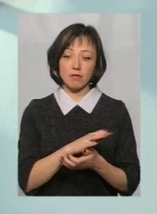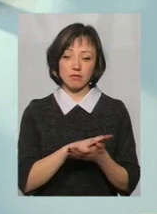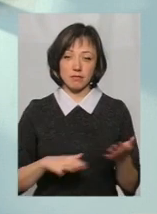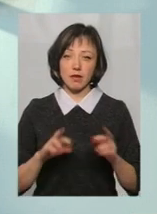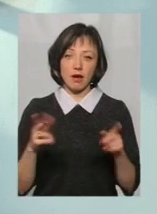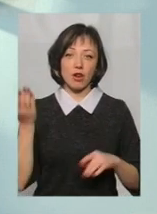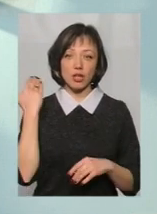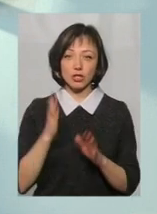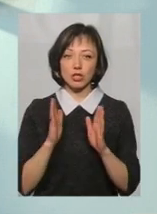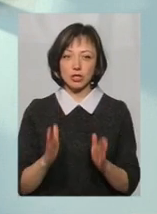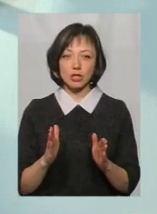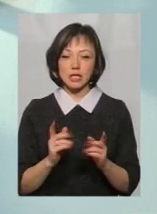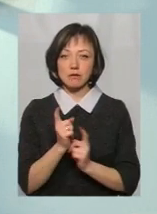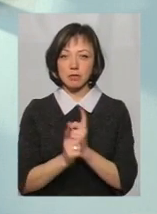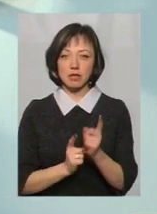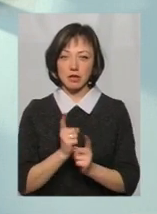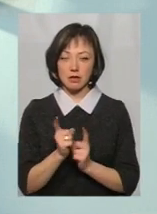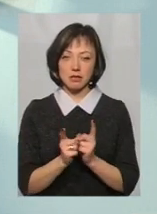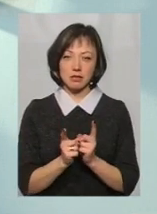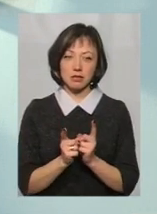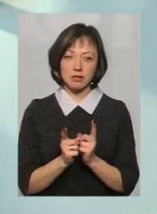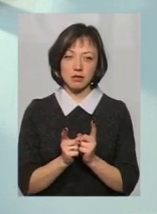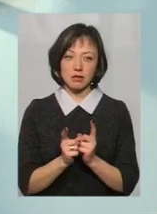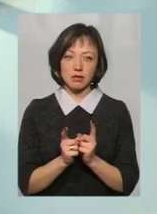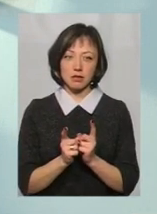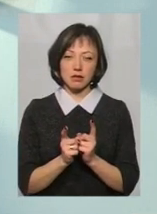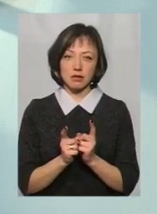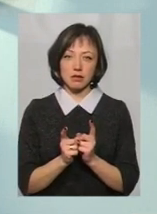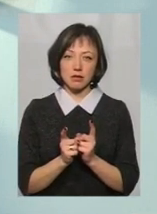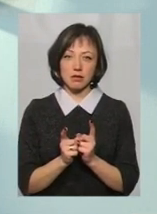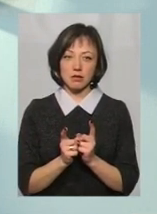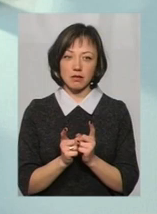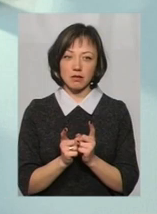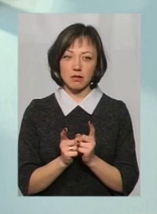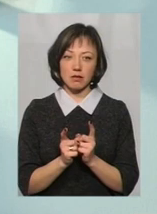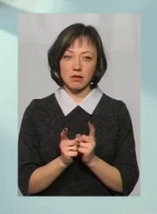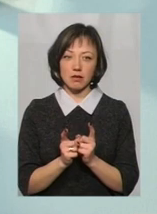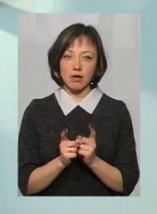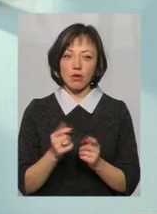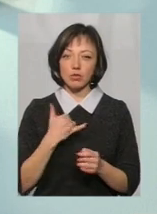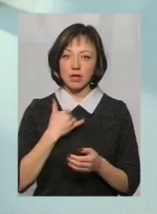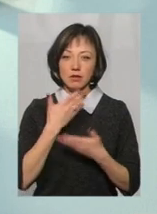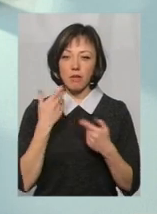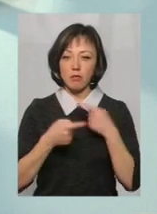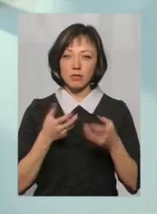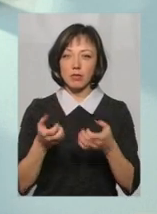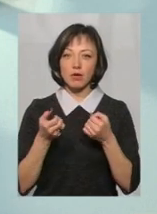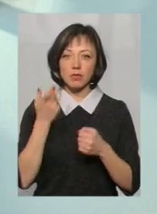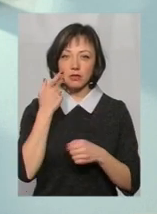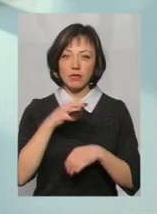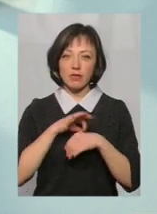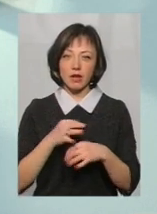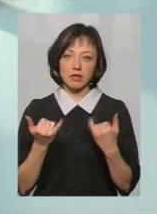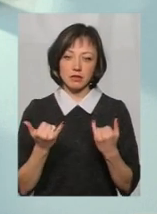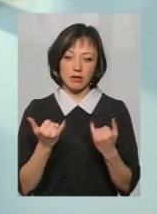працюємо, ну, лише змінилась там якась постійна складова, в нас зникли там постійні прийоми. Раніше ми їх вели,